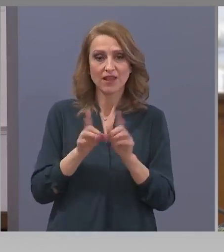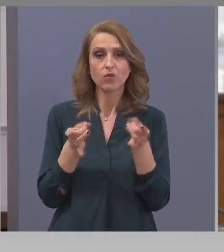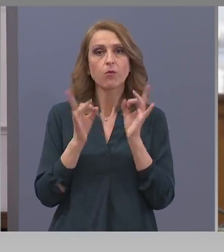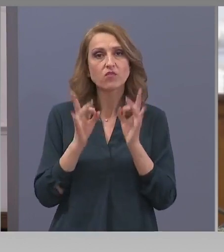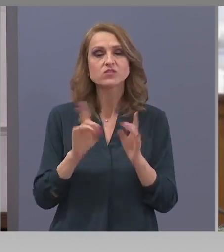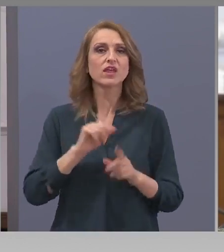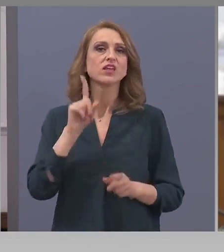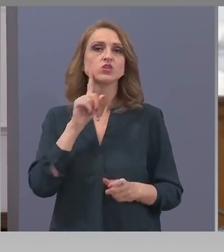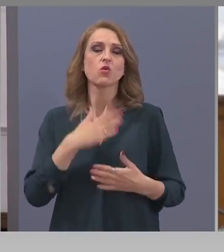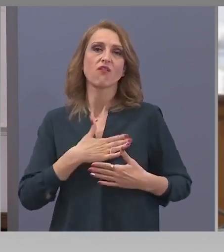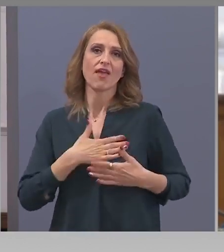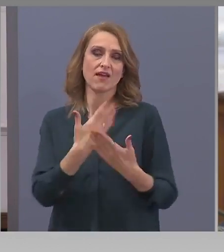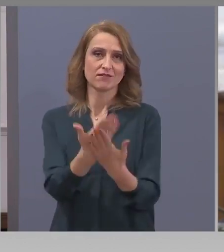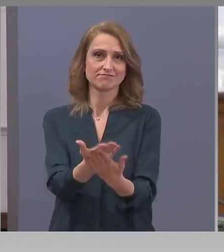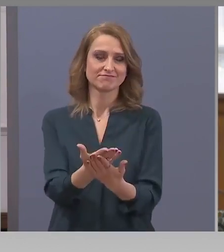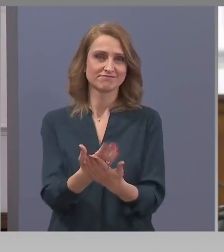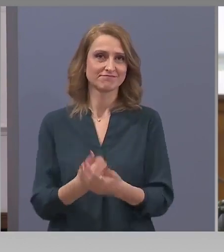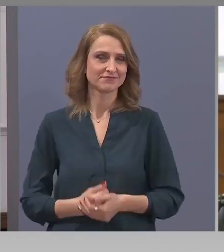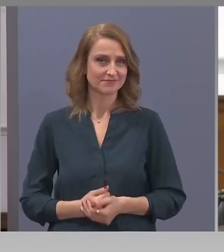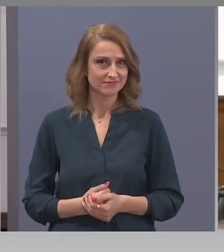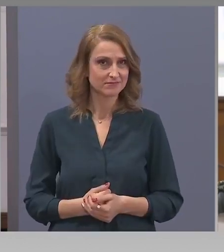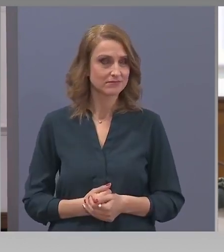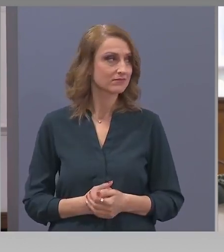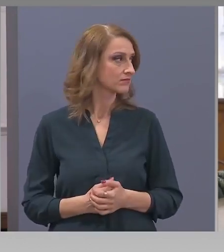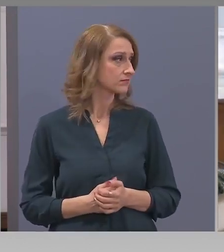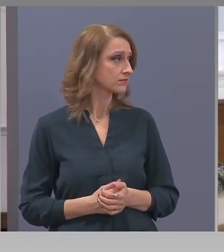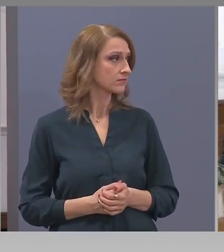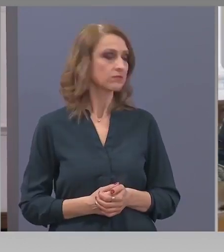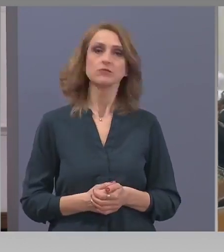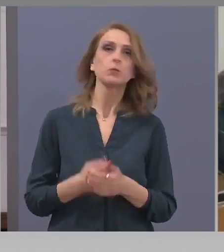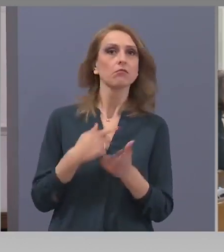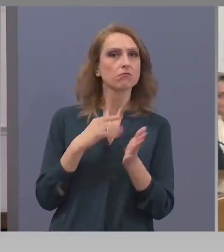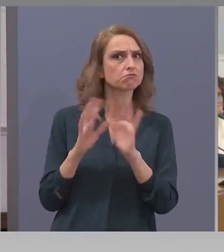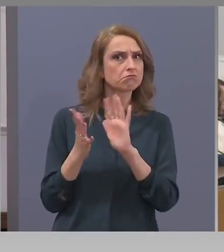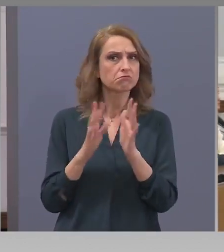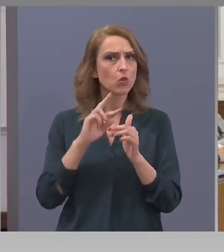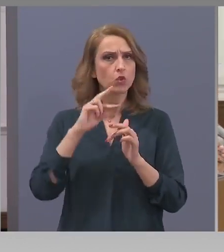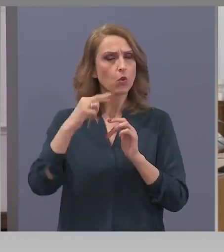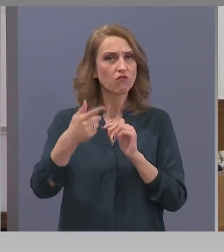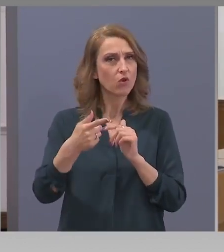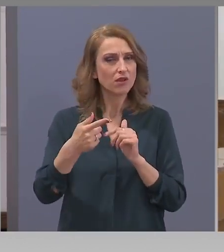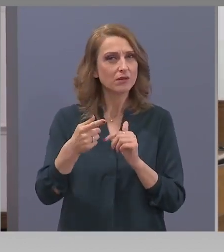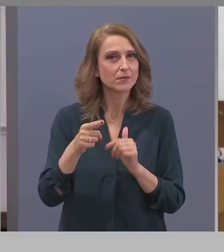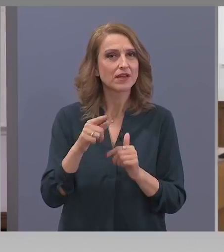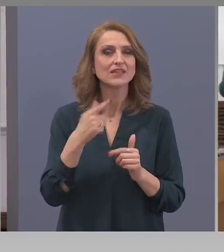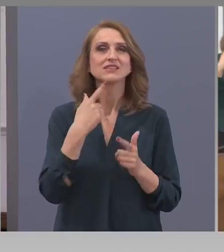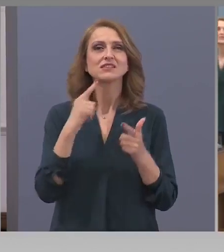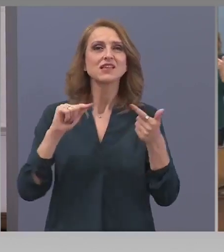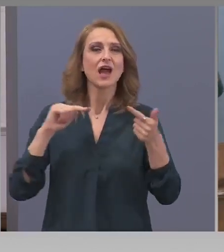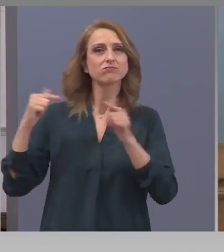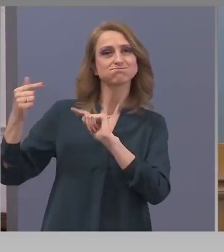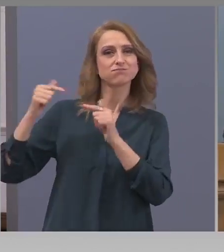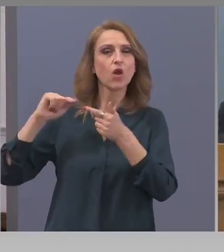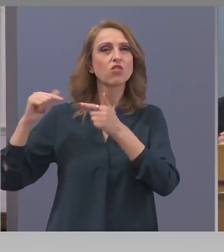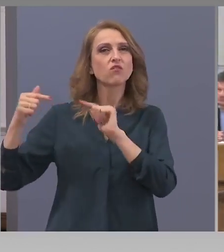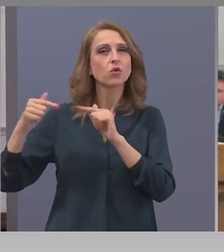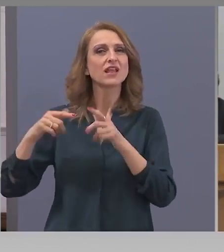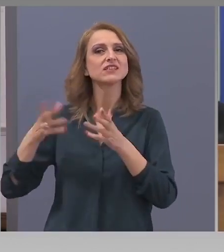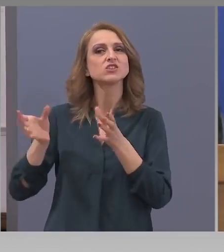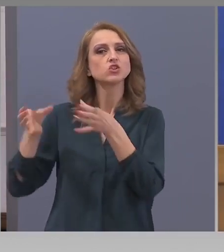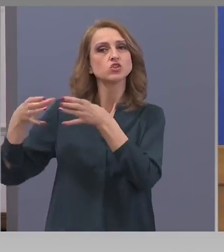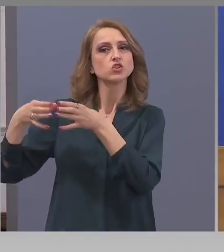Благодаря, доктор Гълбо. Не отговорях на една част от вашите въпроси. За конфронтацията са щаба мога ли да добавя нещо?